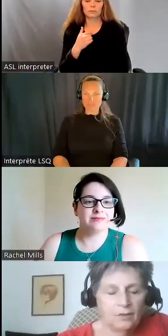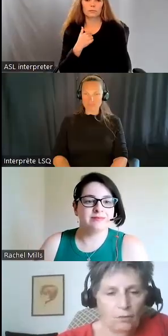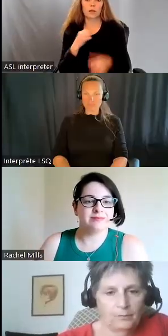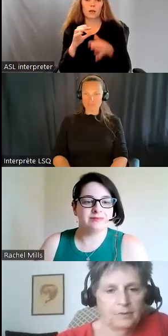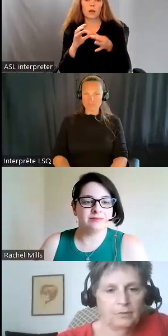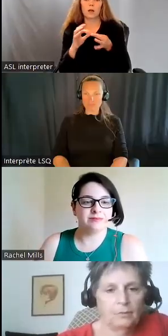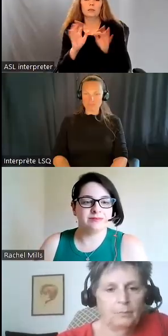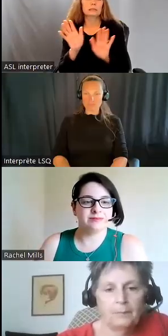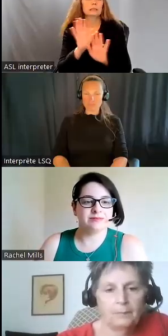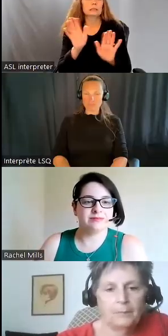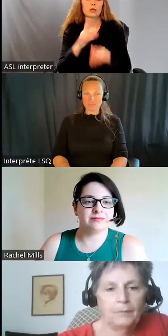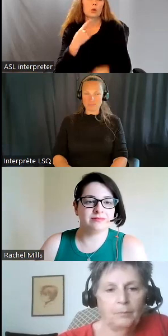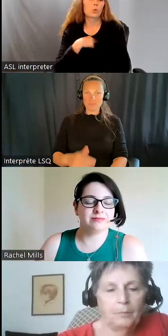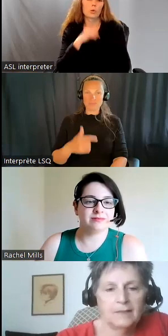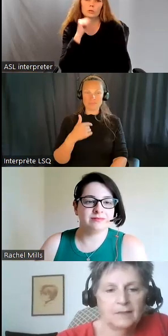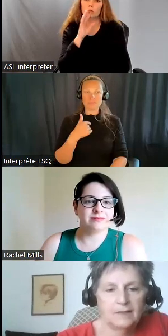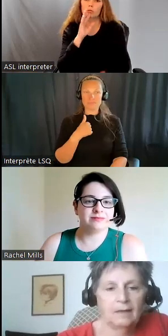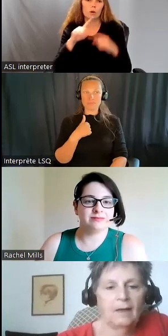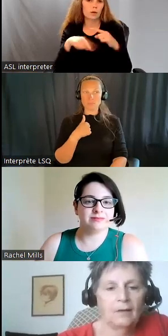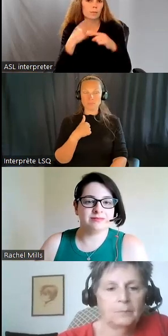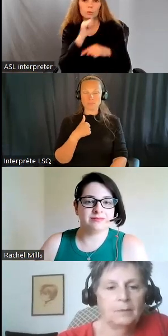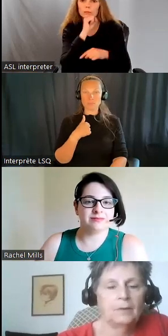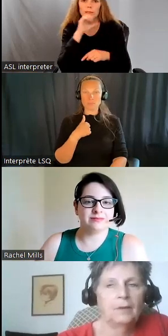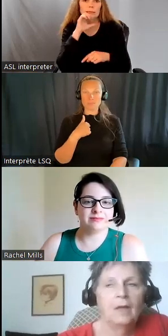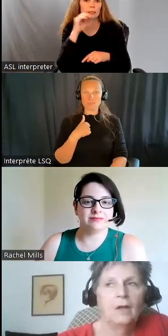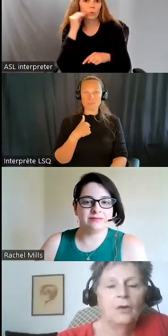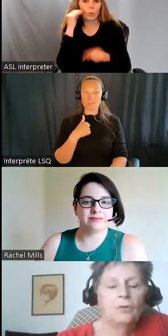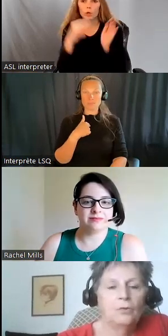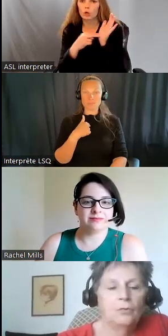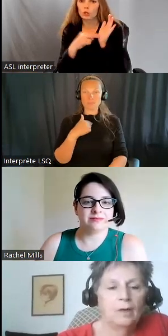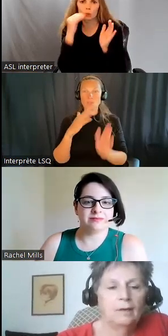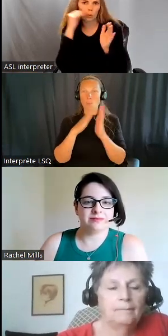Je ne pense pas qu'on parle de fermer les maisons de retraite.